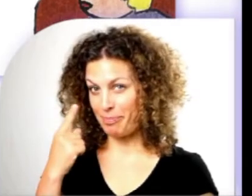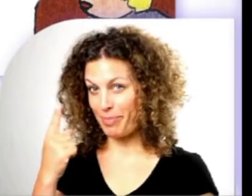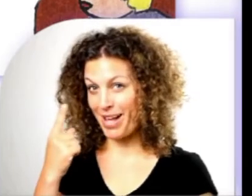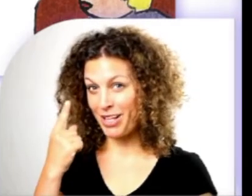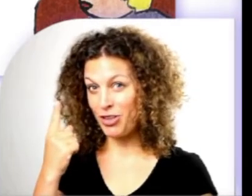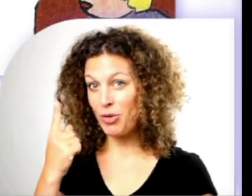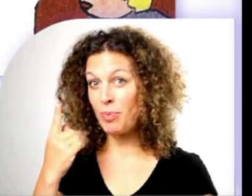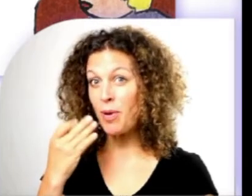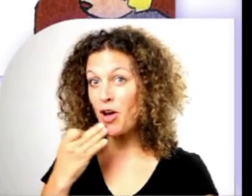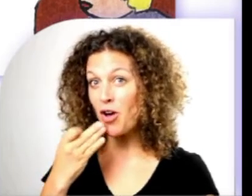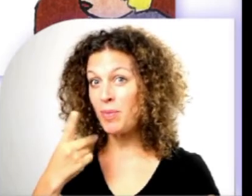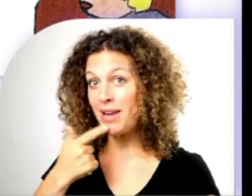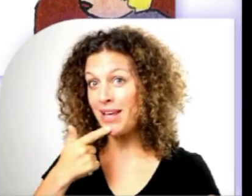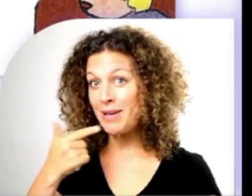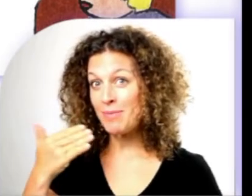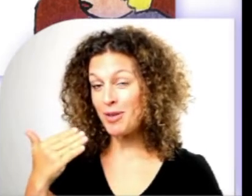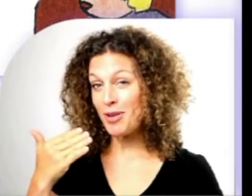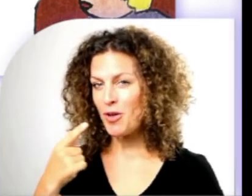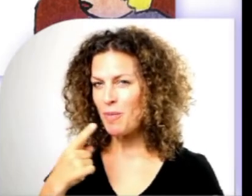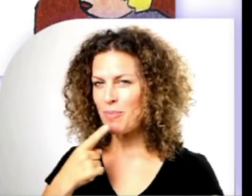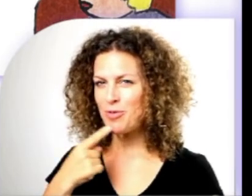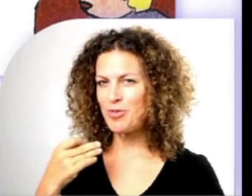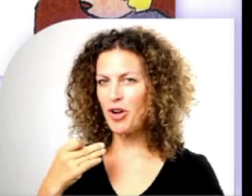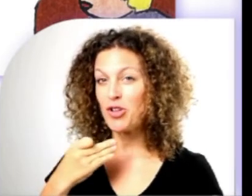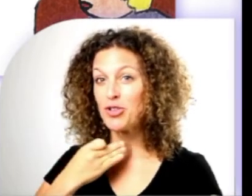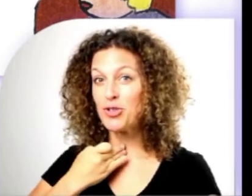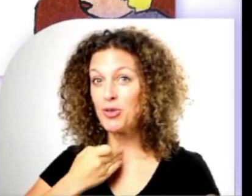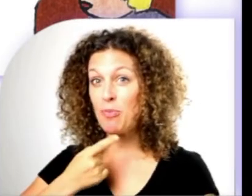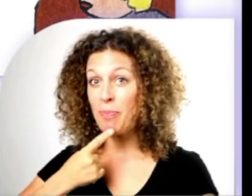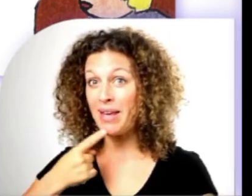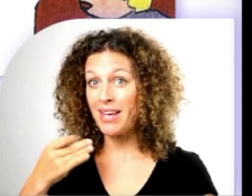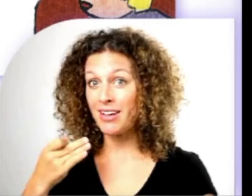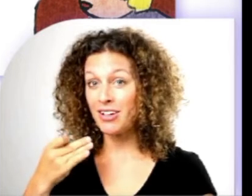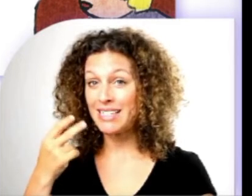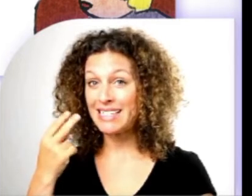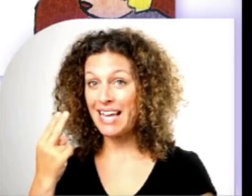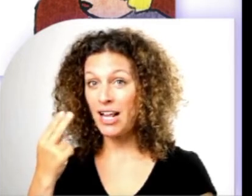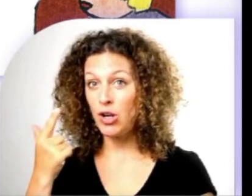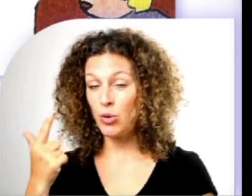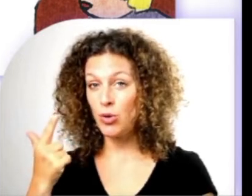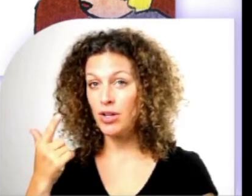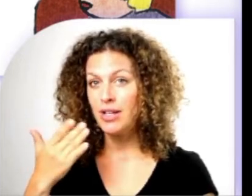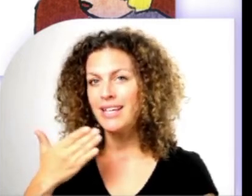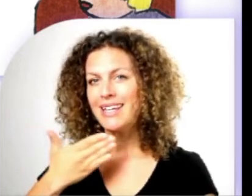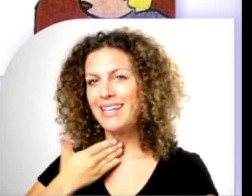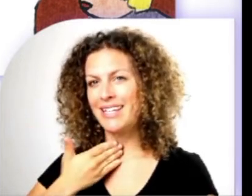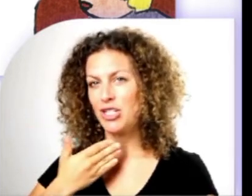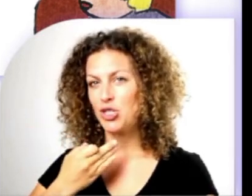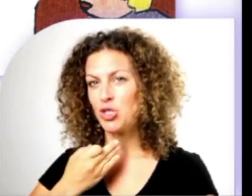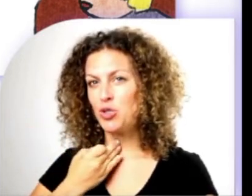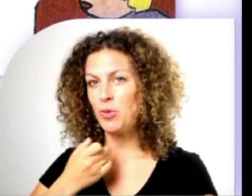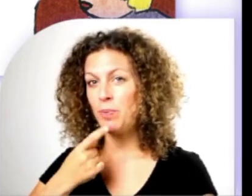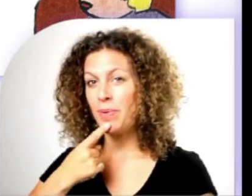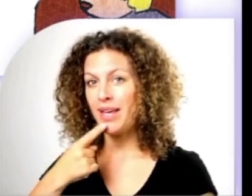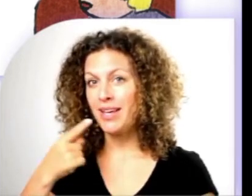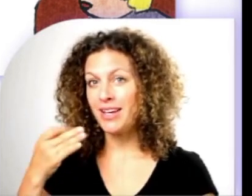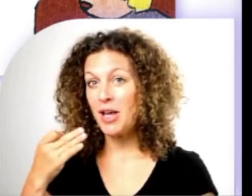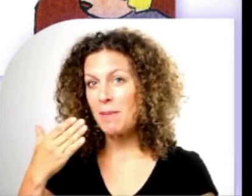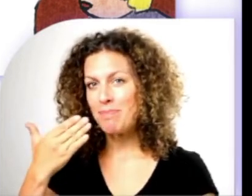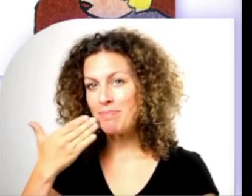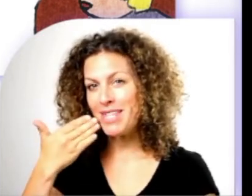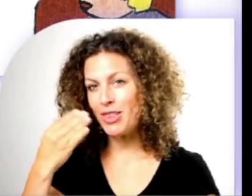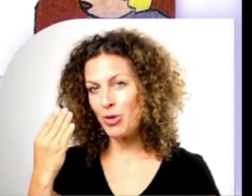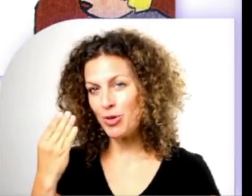Pas de problème pour Super Calot et Super